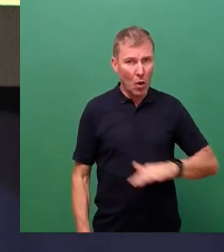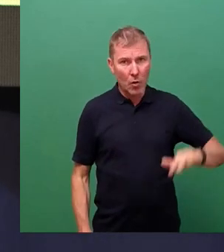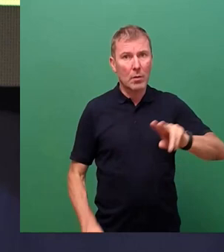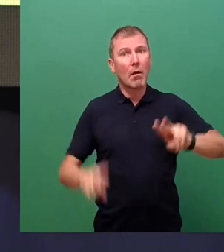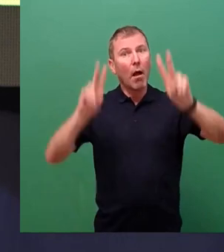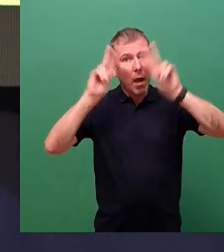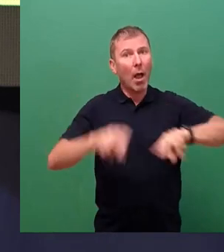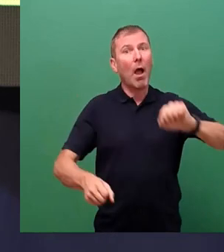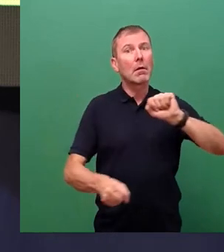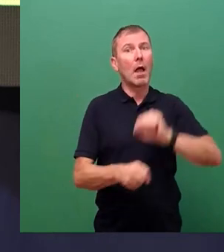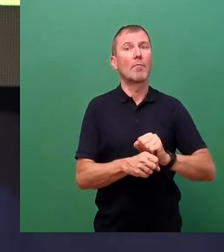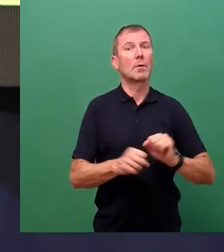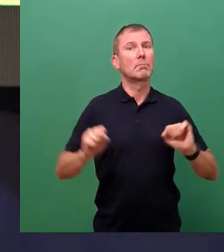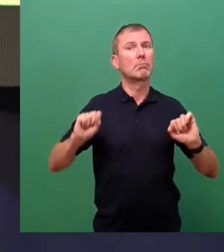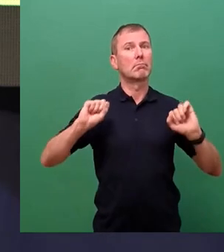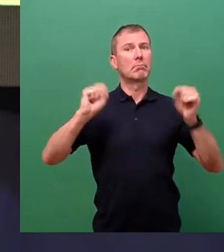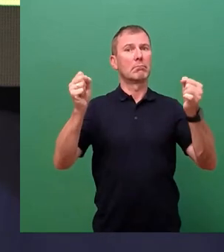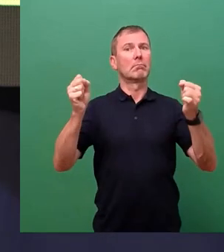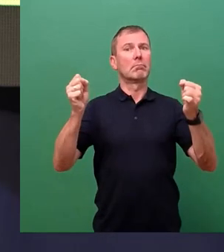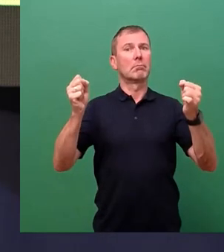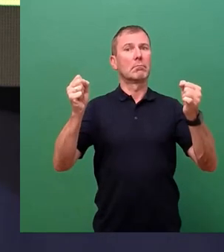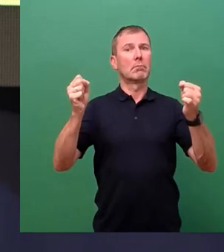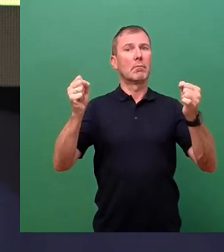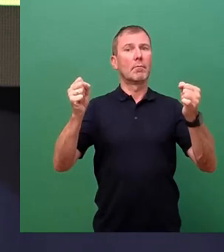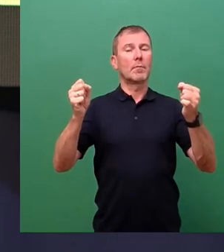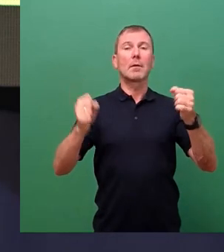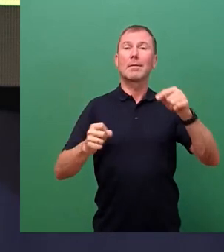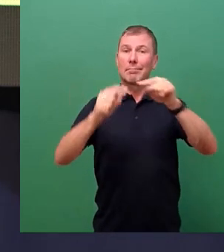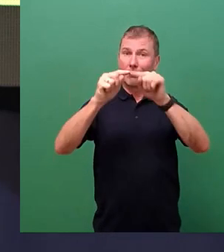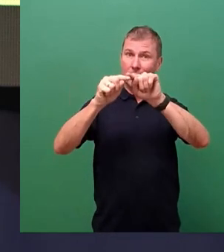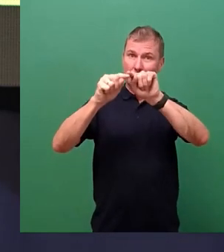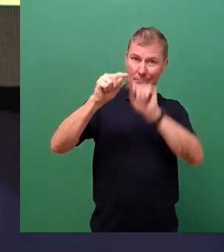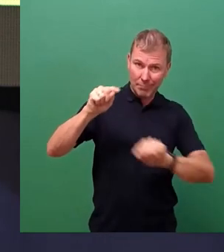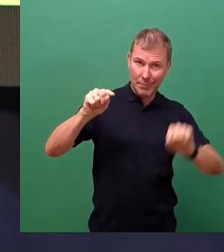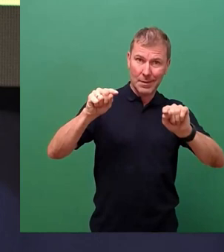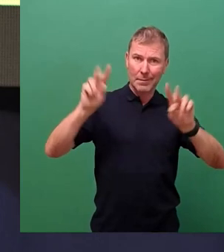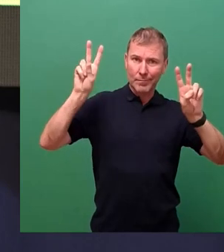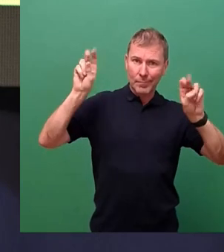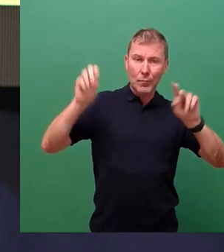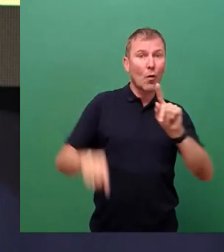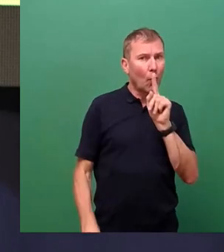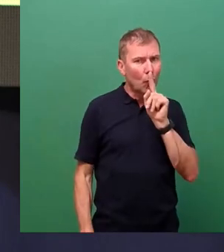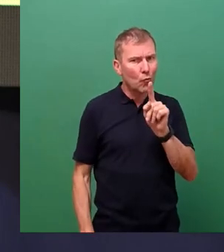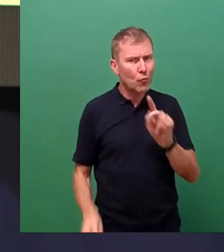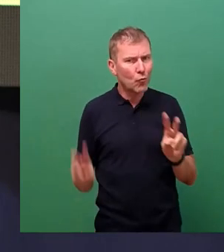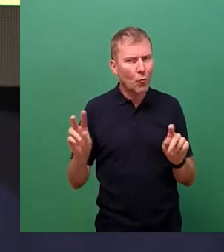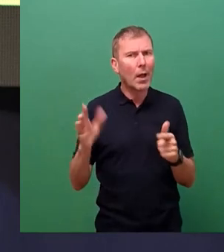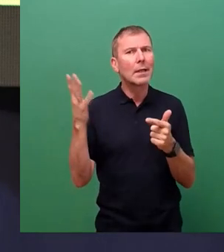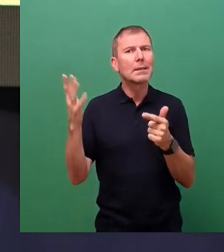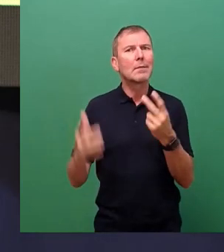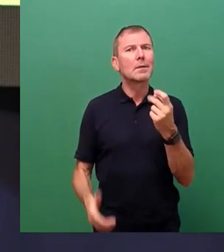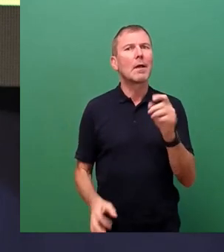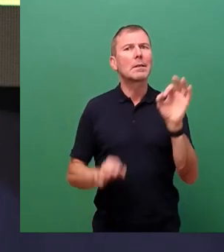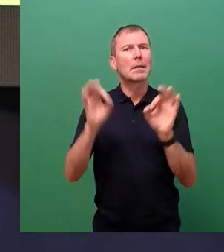engagiert. Davon sind wiederum in Anführungsstrichen nur 27 Prozent